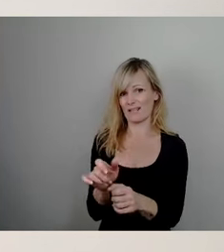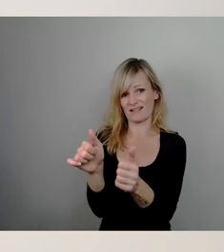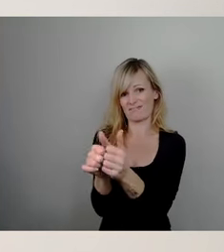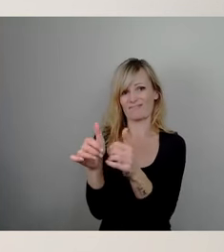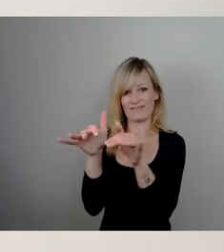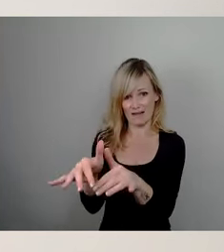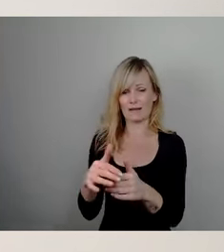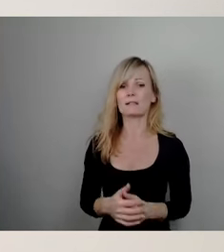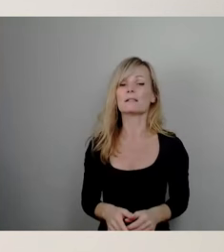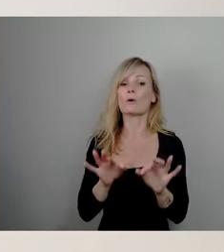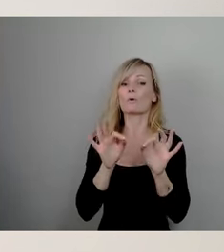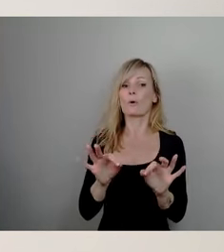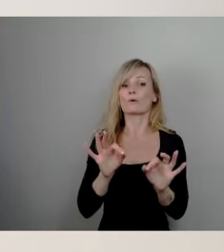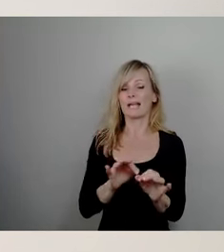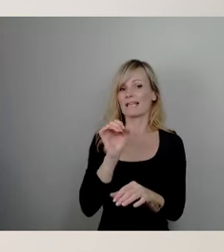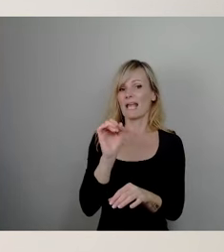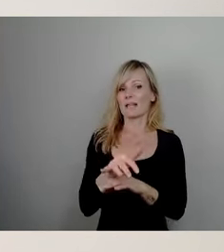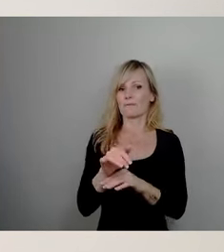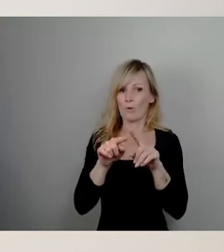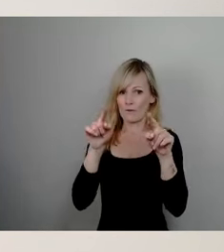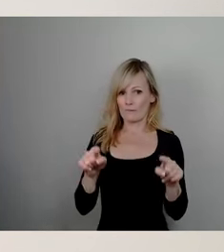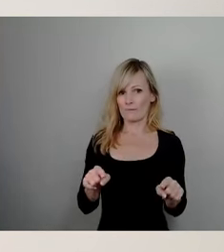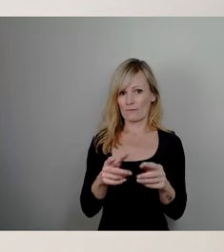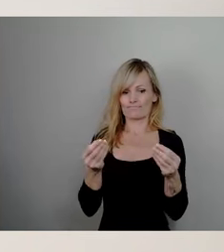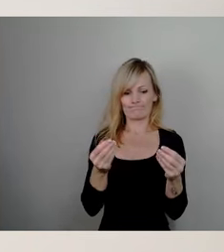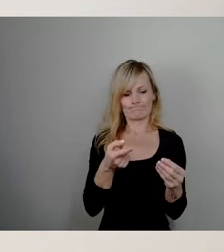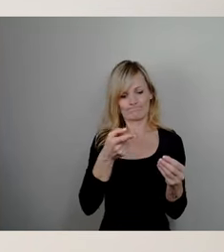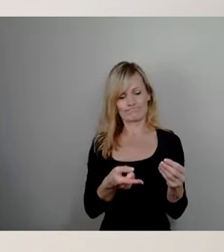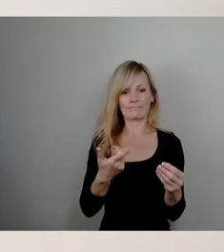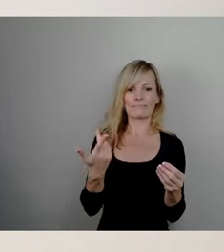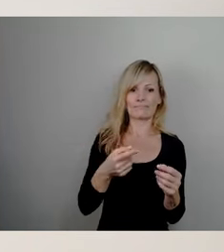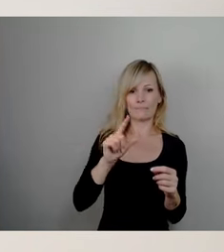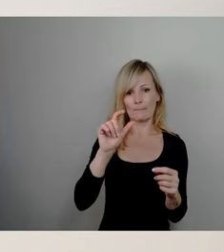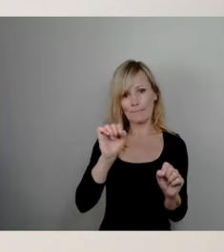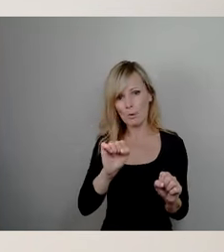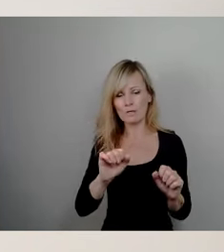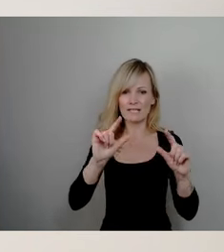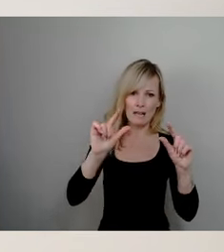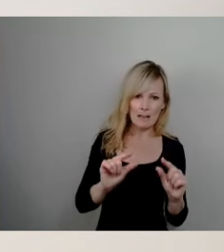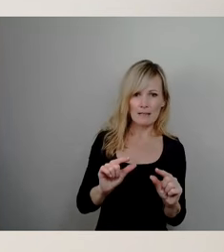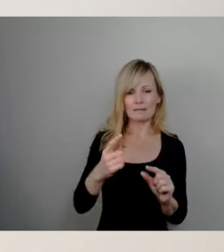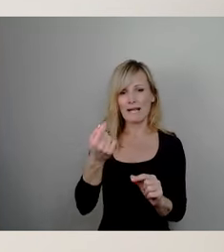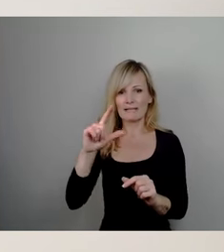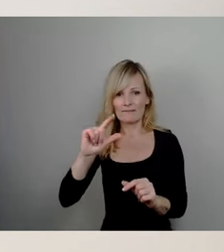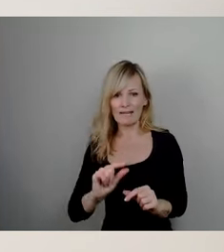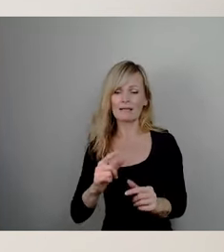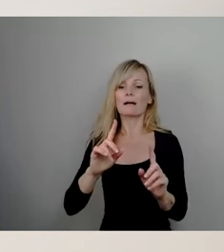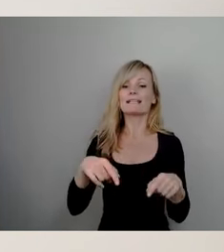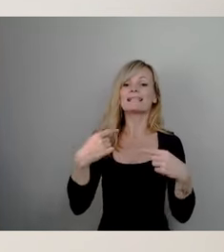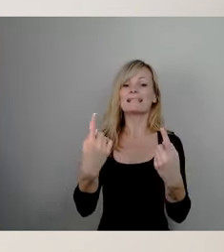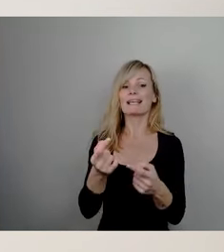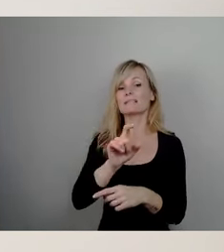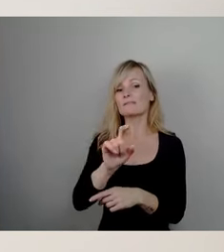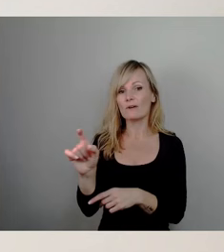was mögliche Reduzierungen angeht, die werden, der wird nächste Woche nach Bestätigung in der